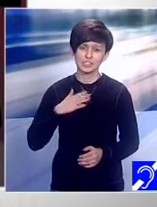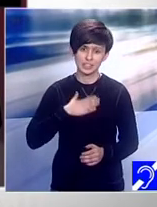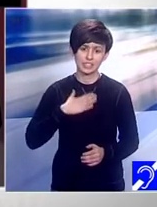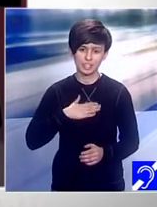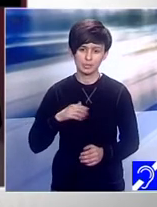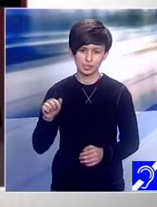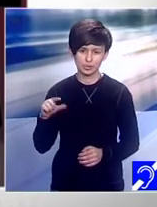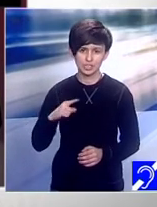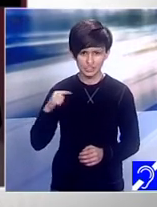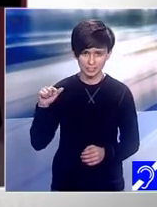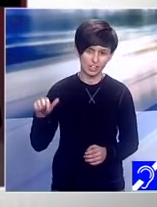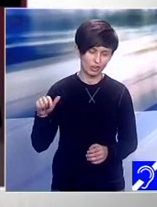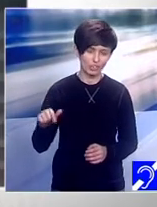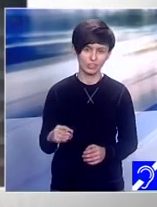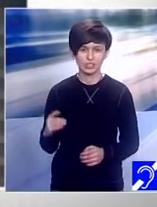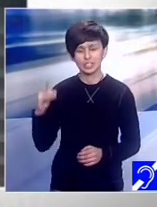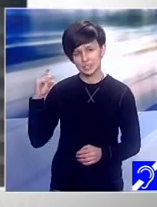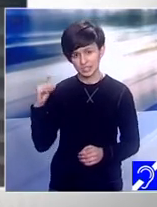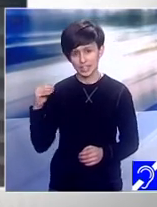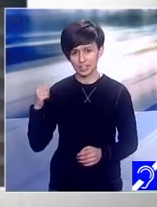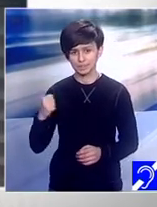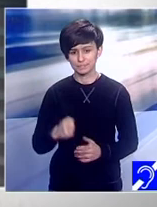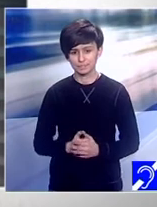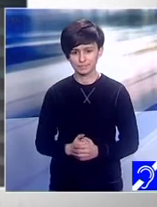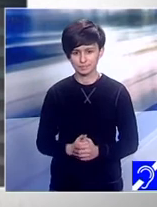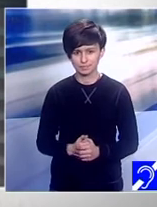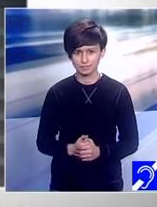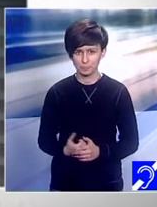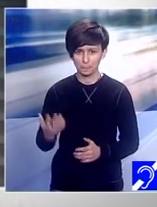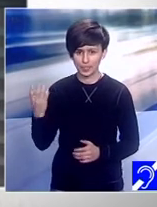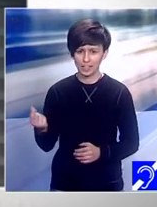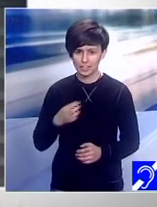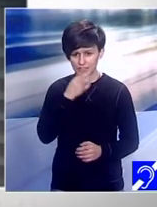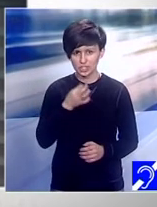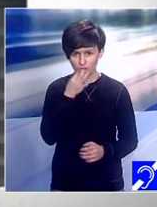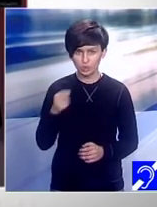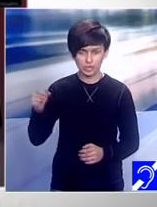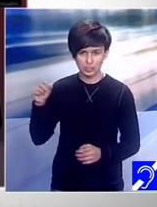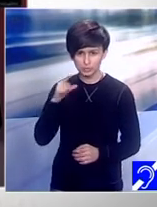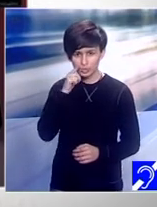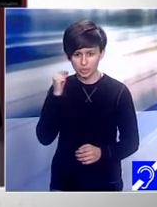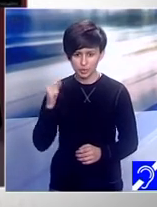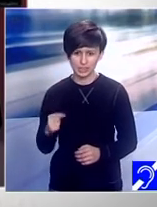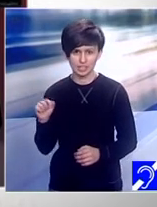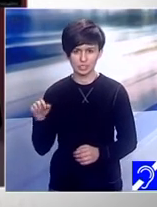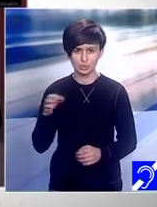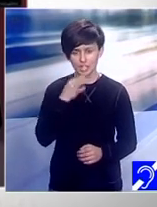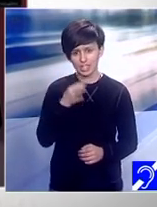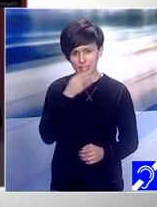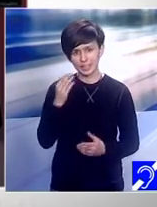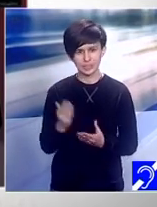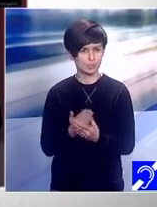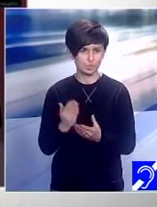Timură e bun pentru mine. Ce au zis oamenii în momentul în care tu le-ai spus povestea ta? Când am vrut să spun povestea mea, mi-au